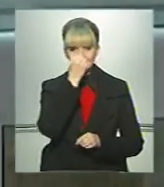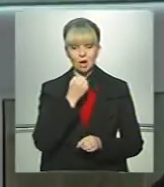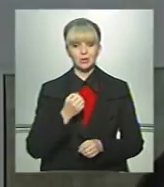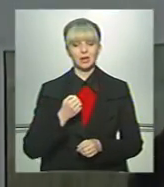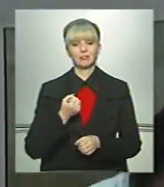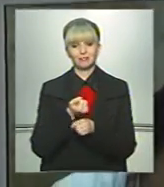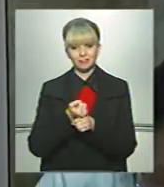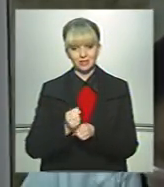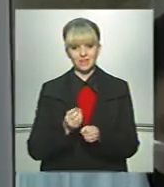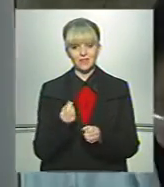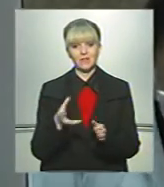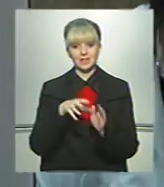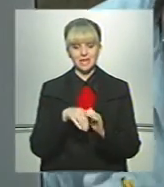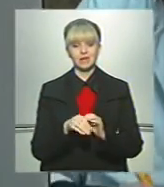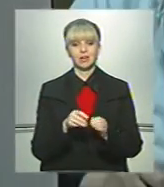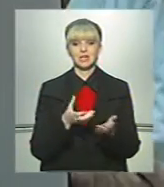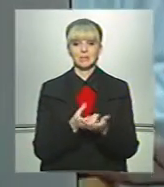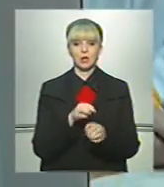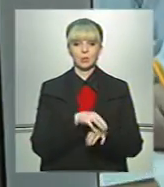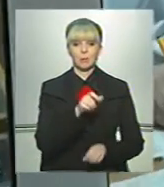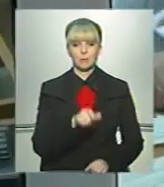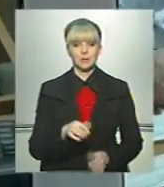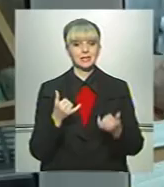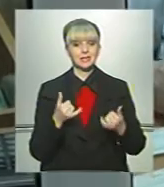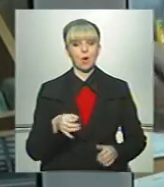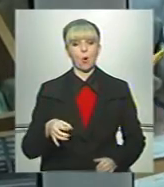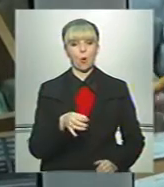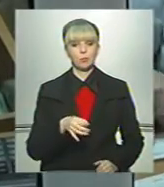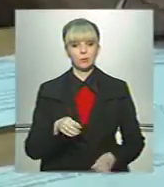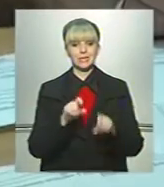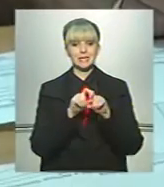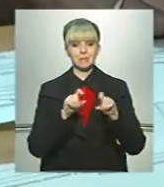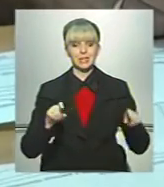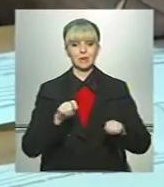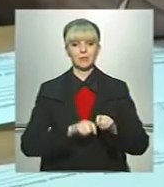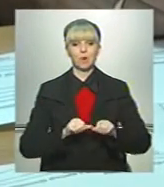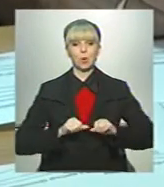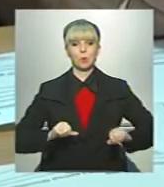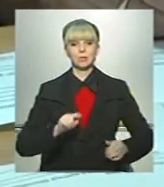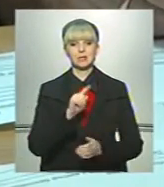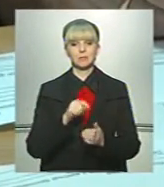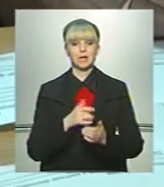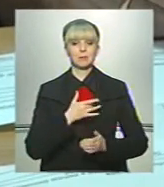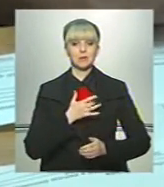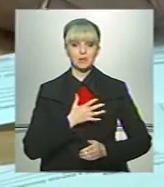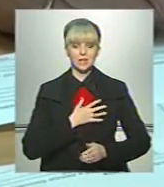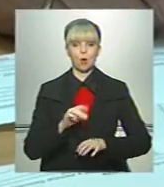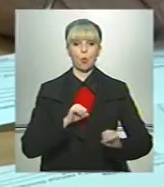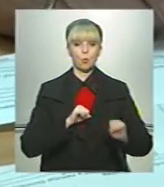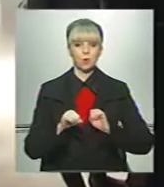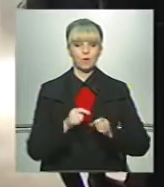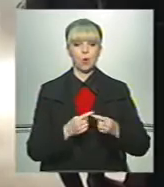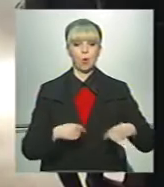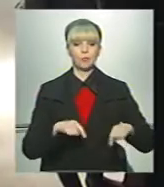-примусові внески, які сплачують тут пацієнти. Наразі обласний онкодиспенсер перевірила Комісія з питань приватизації та управління